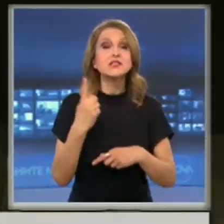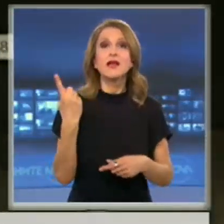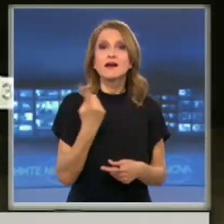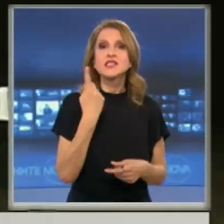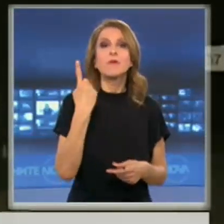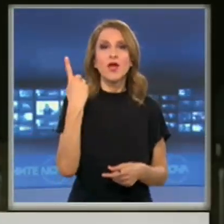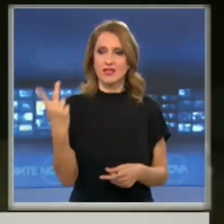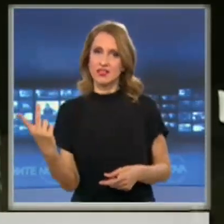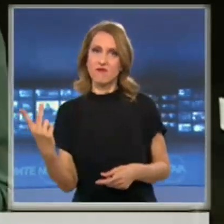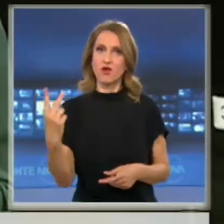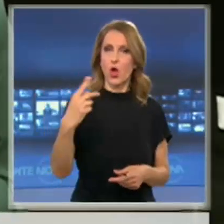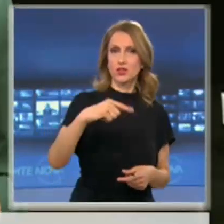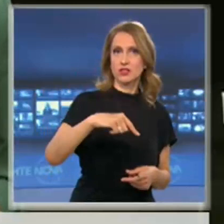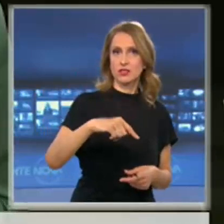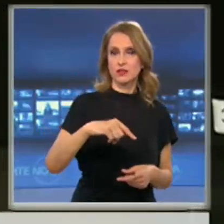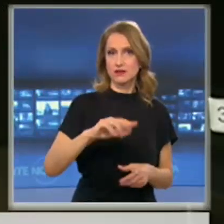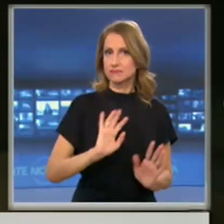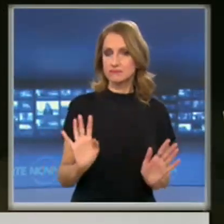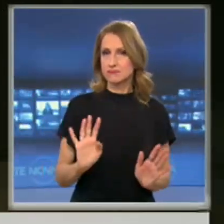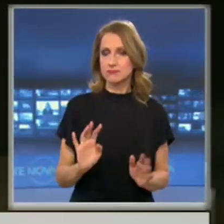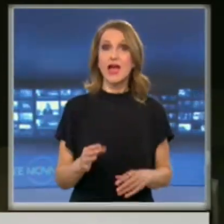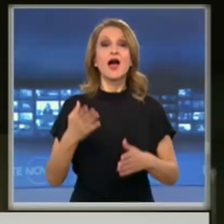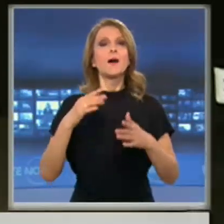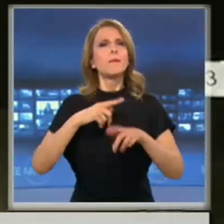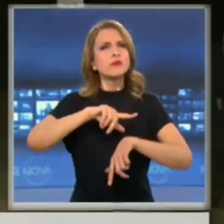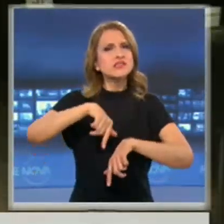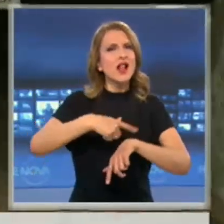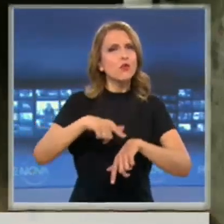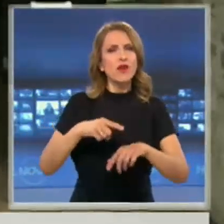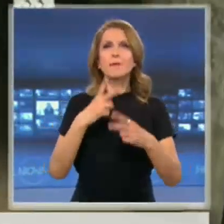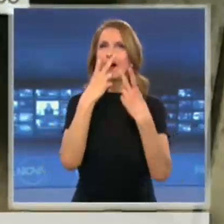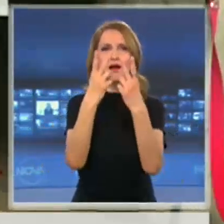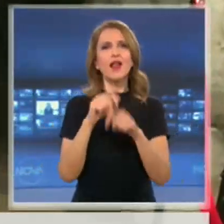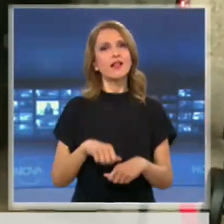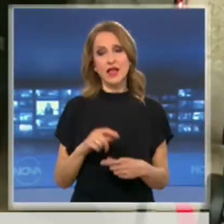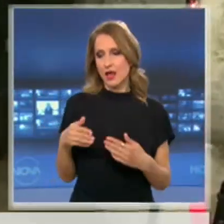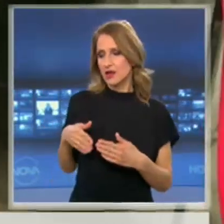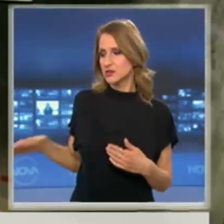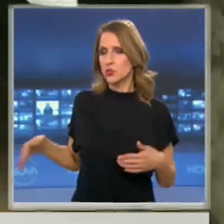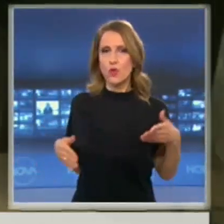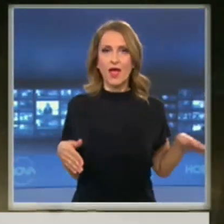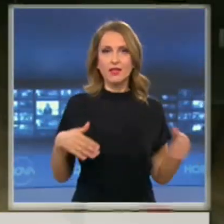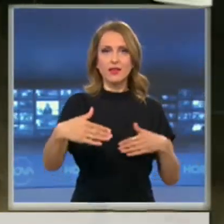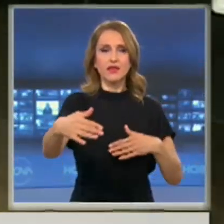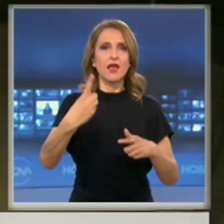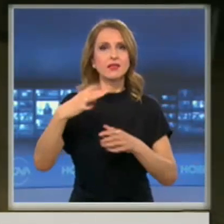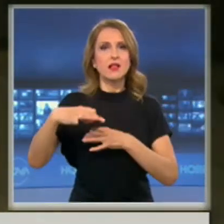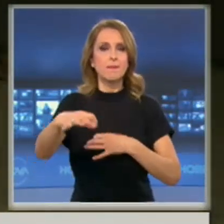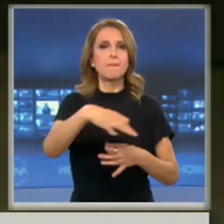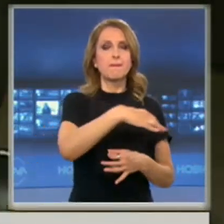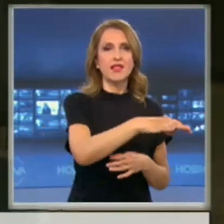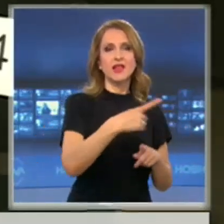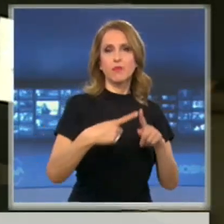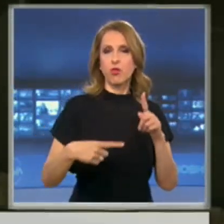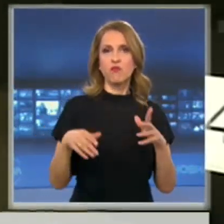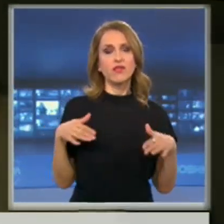през един вход. Като през цялото време хората трябва да са на разстояние от метър и половина един от друг. За това са